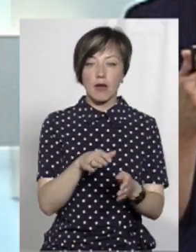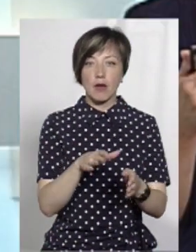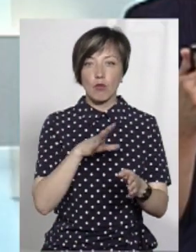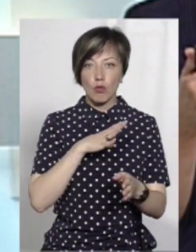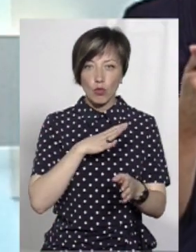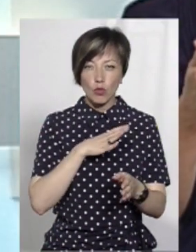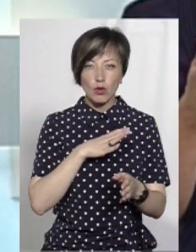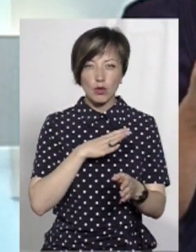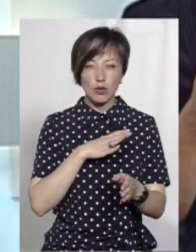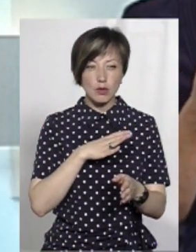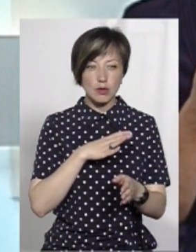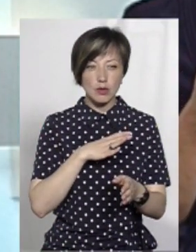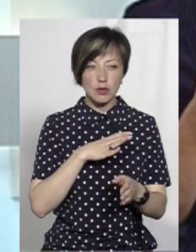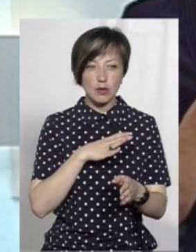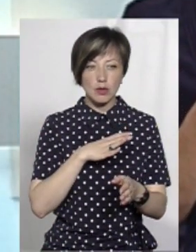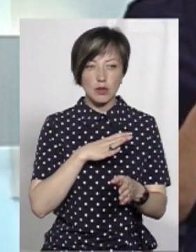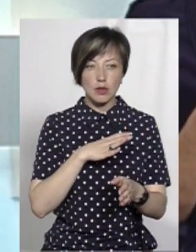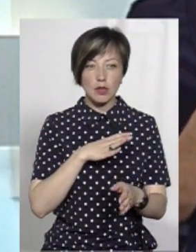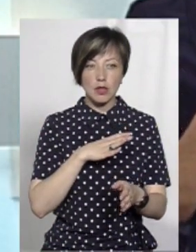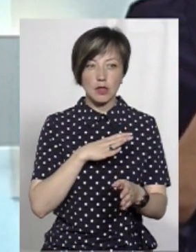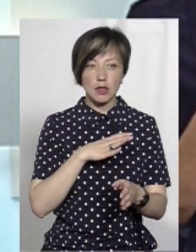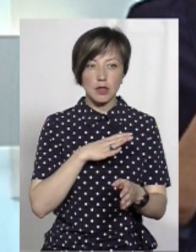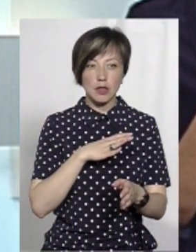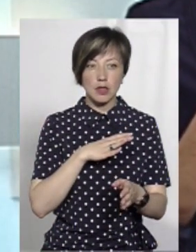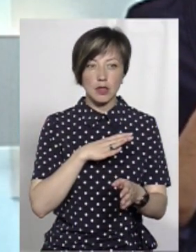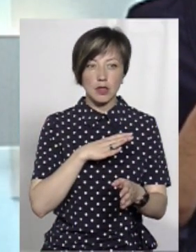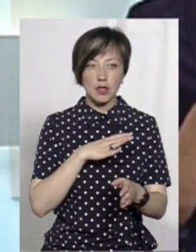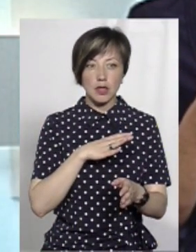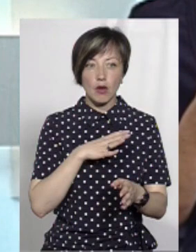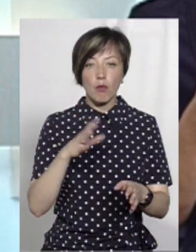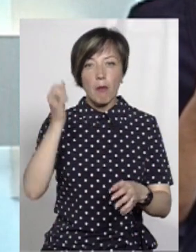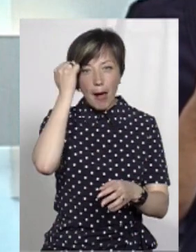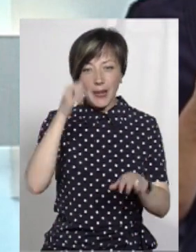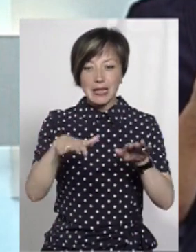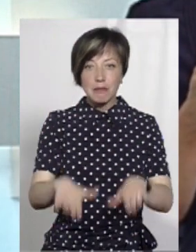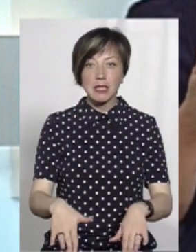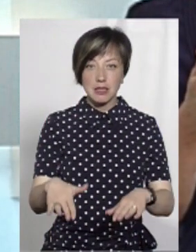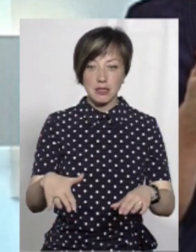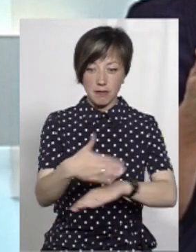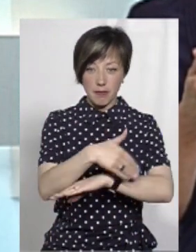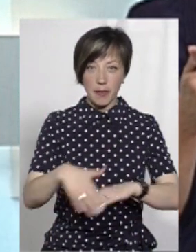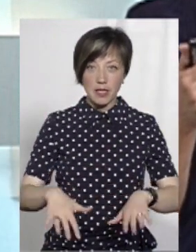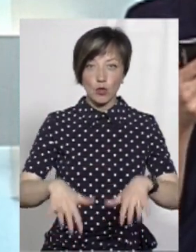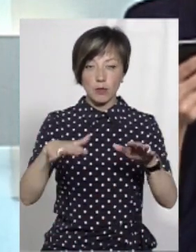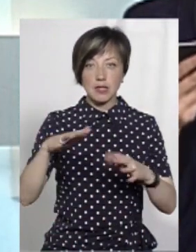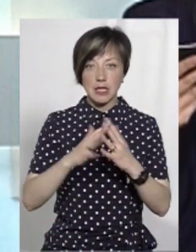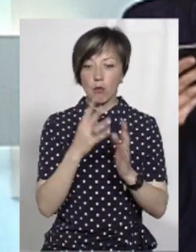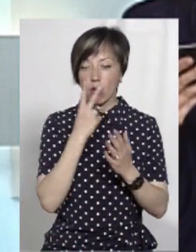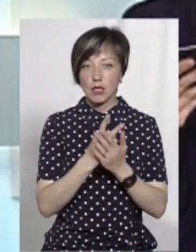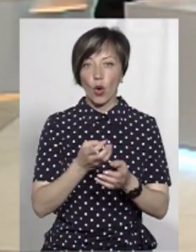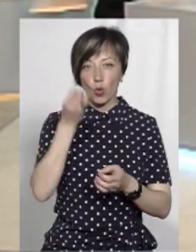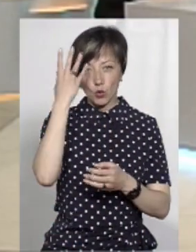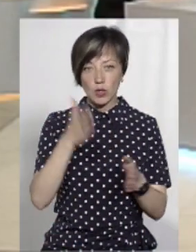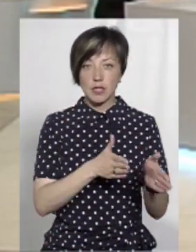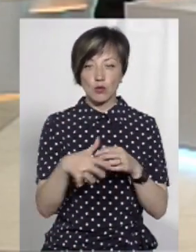меморіальні пам'ятне місце під відкритим небом. Затопленим селом, що показало культурну